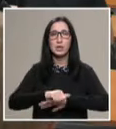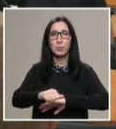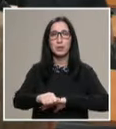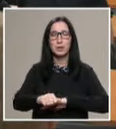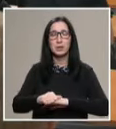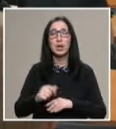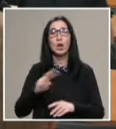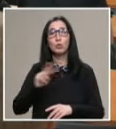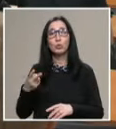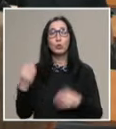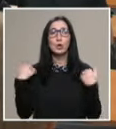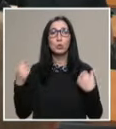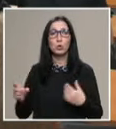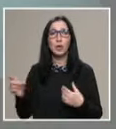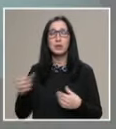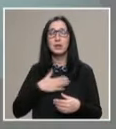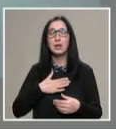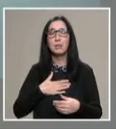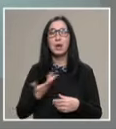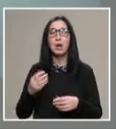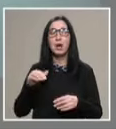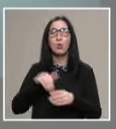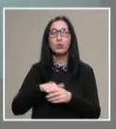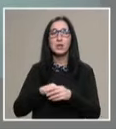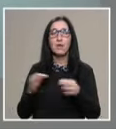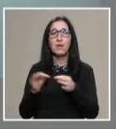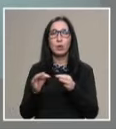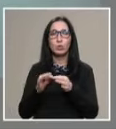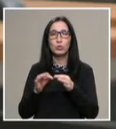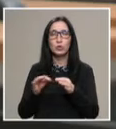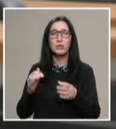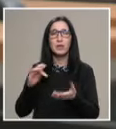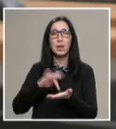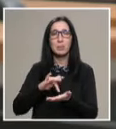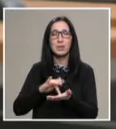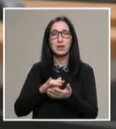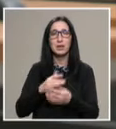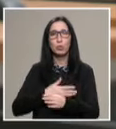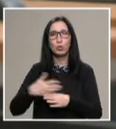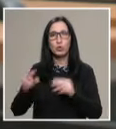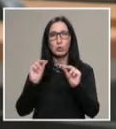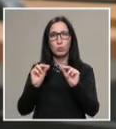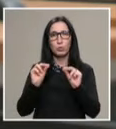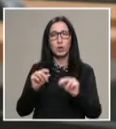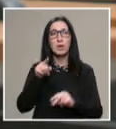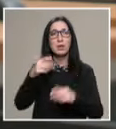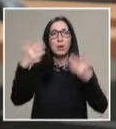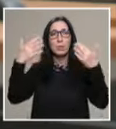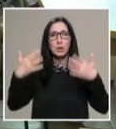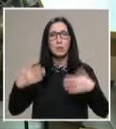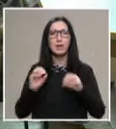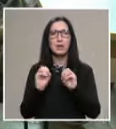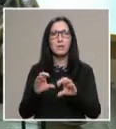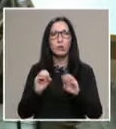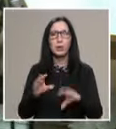Други студенти има, които участват в факултативни дисциплини към Центъра за продължаващо обучение. Те са по математика,